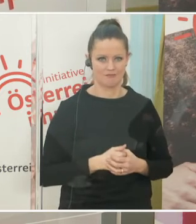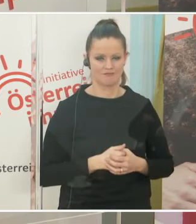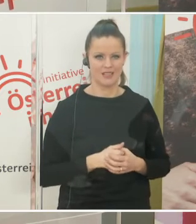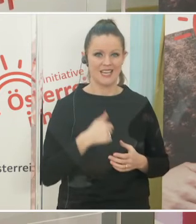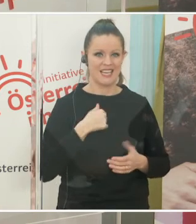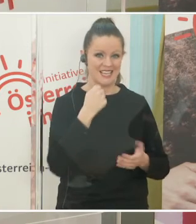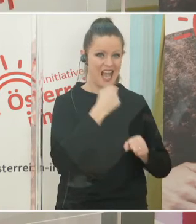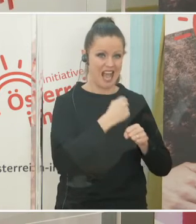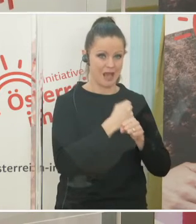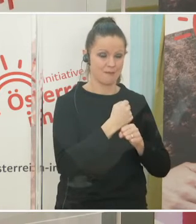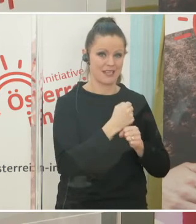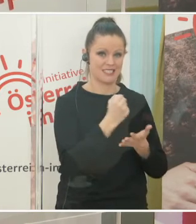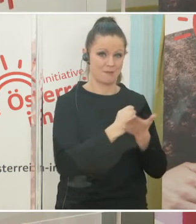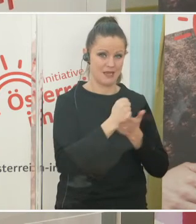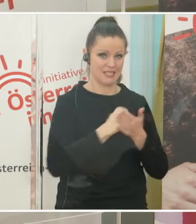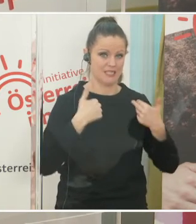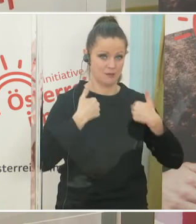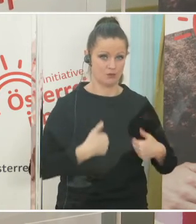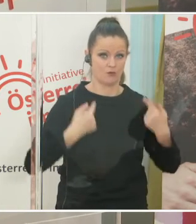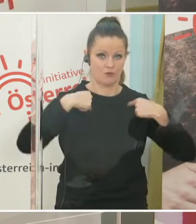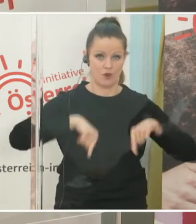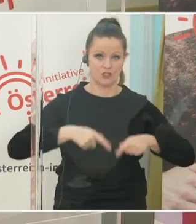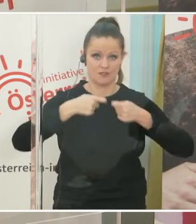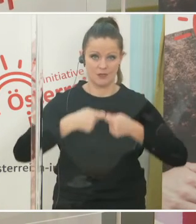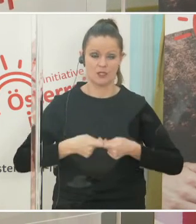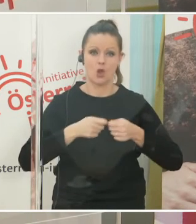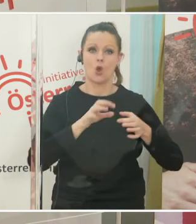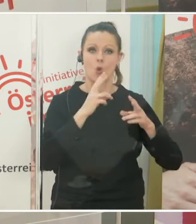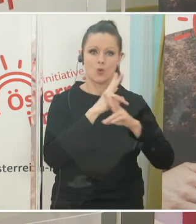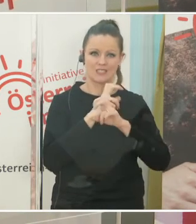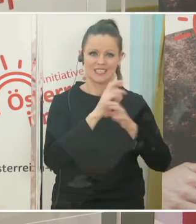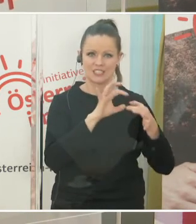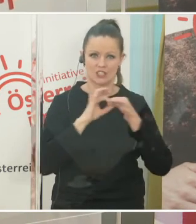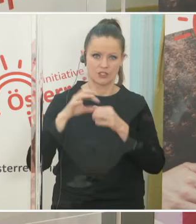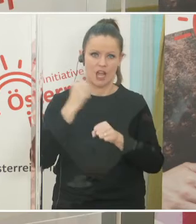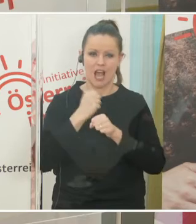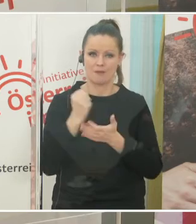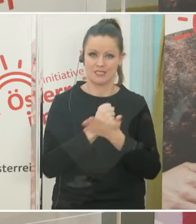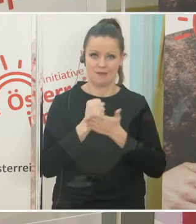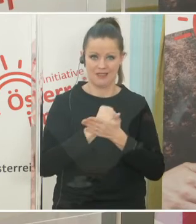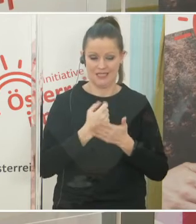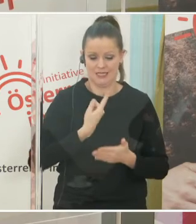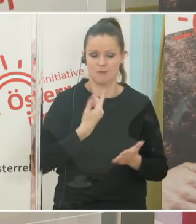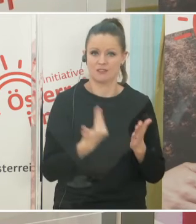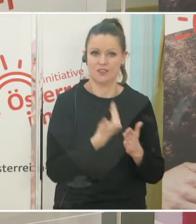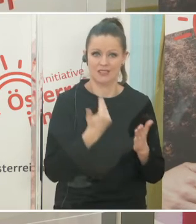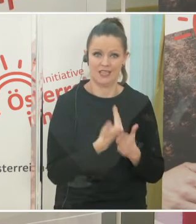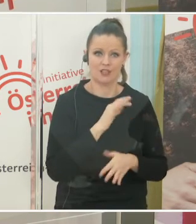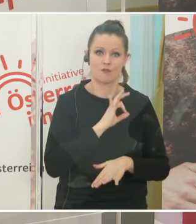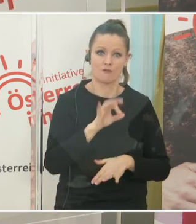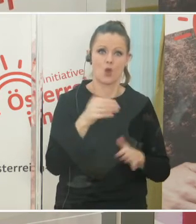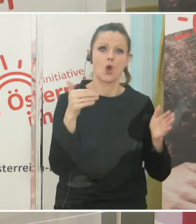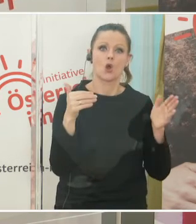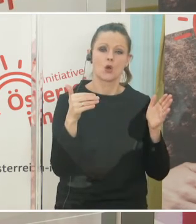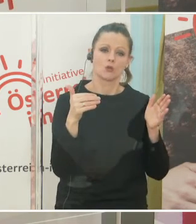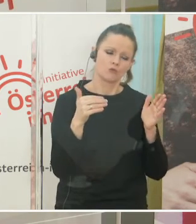Arbeitsmedizinerin und Vorstandsmitglied der Österreichischen Gesellschaft für Arbeitsmedizin jene ca. Betriebsärztinnen